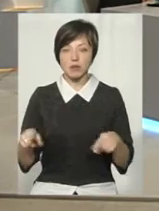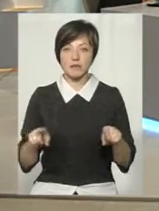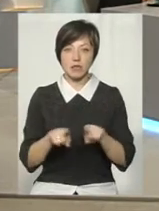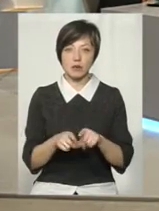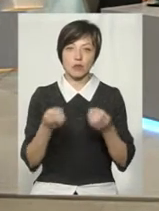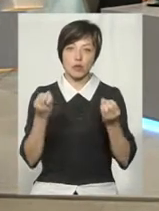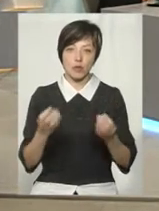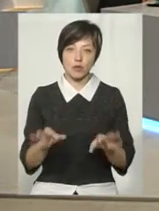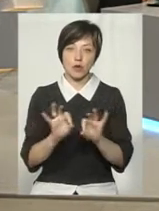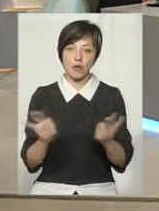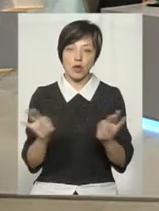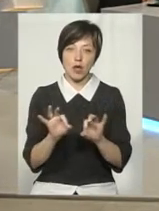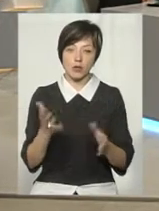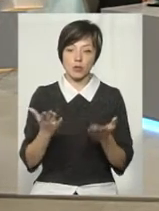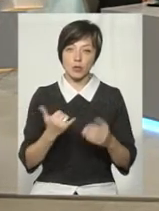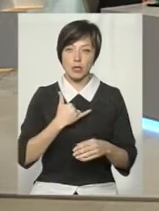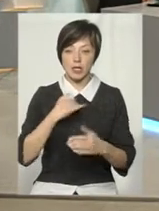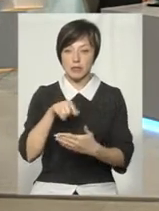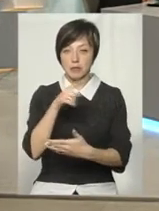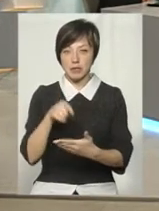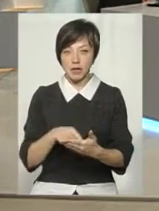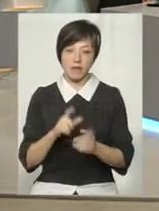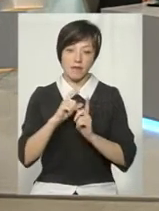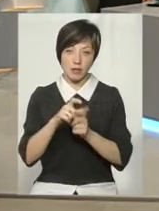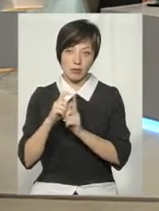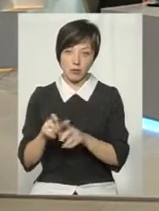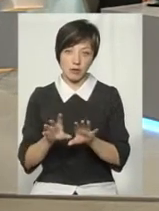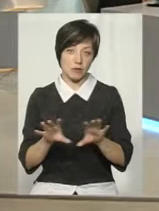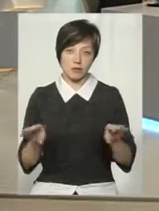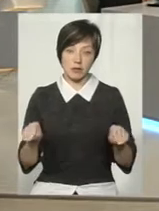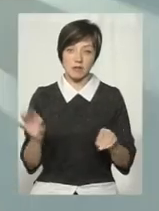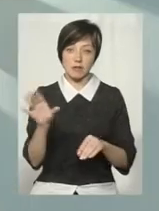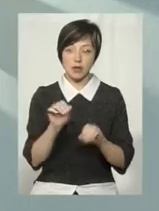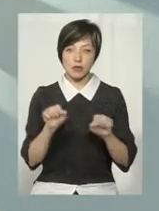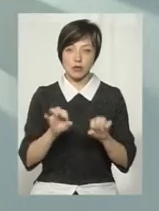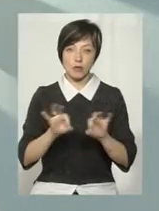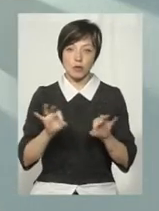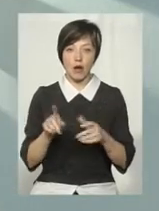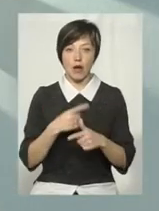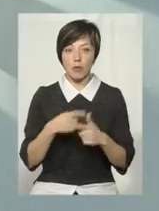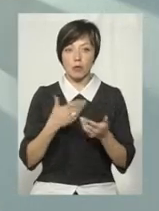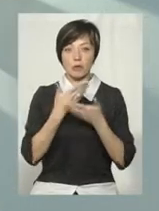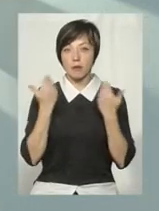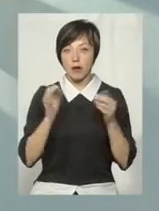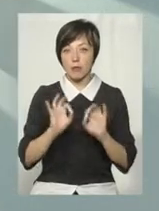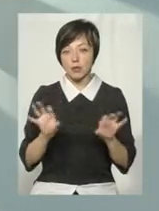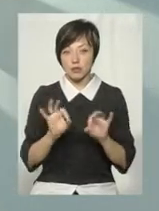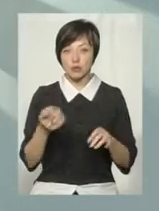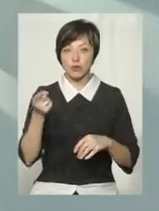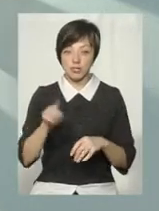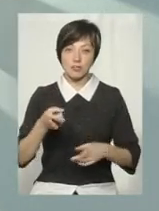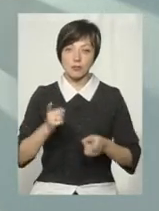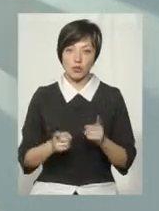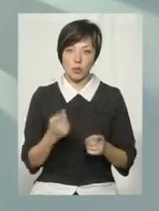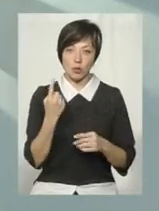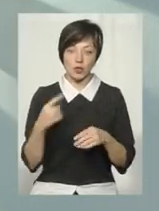просто пояснювати. Якщо в нас є якісь запитання, давати на них відповіді. І все можна пояснити. Або якщо немає пояснень, то тоді, звичайно,